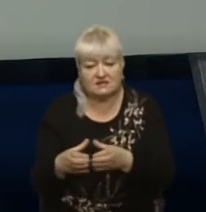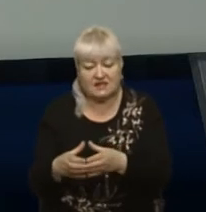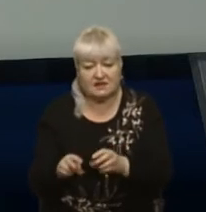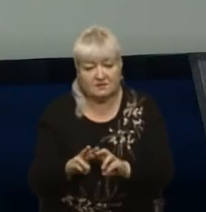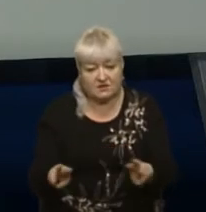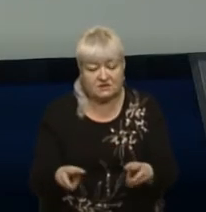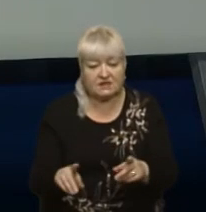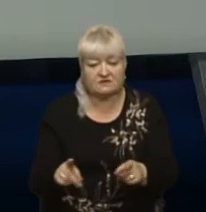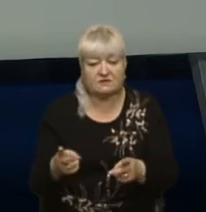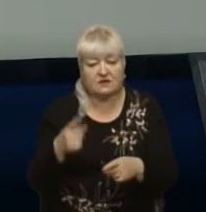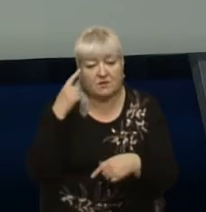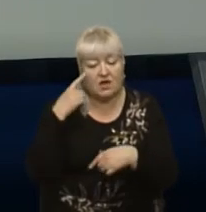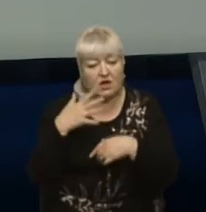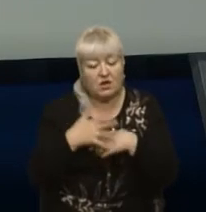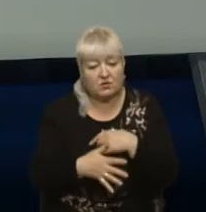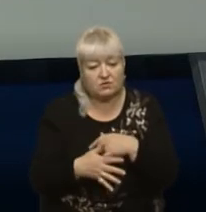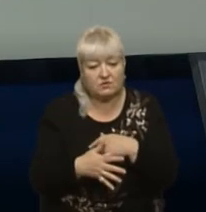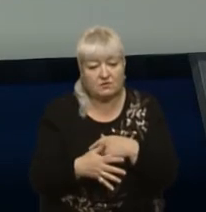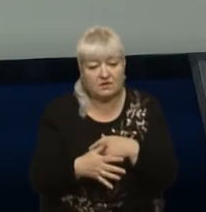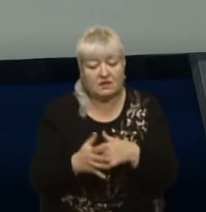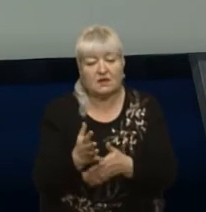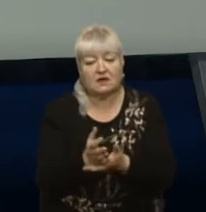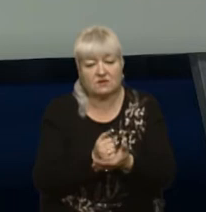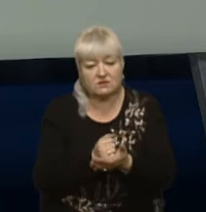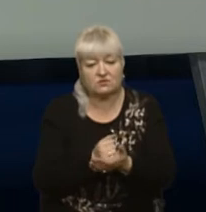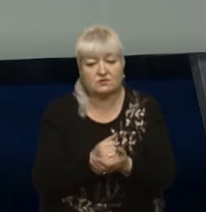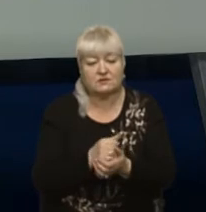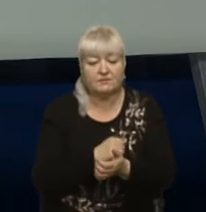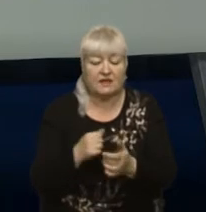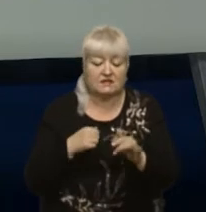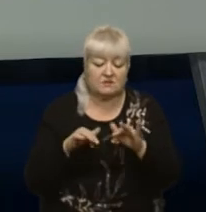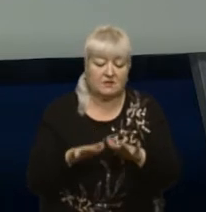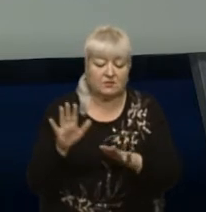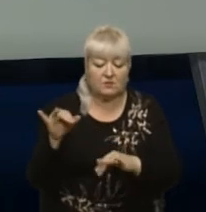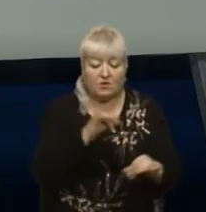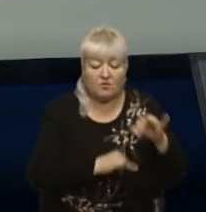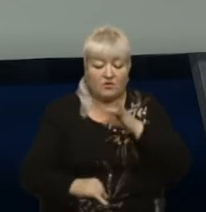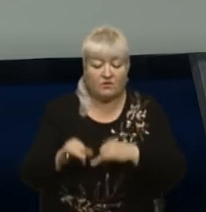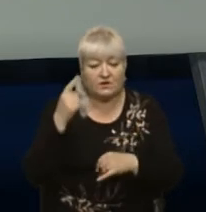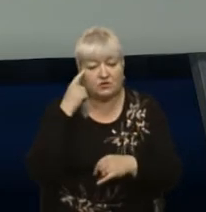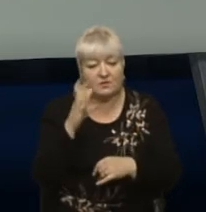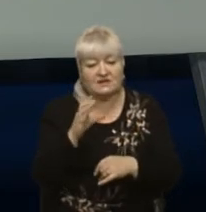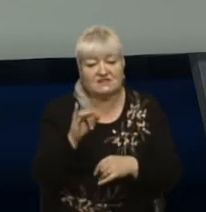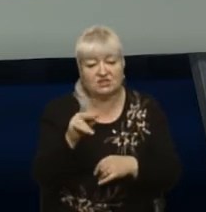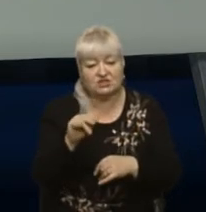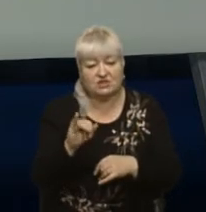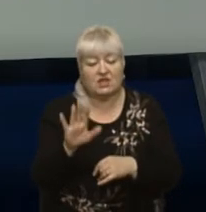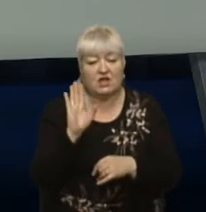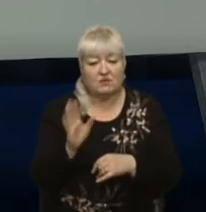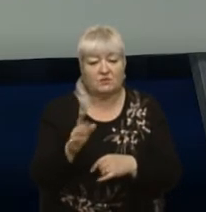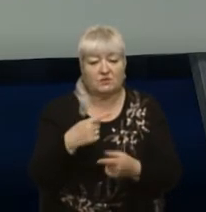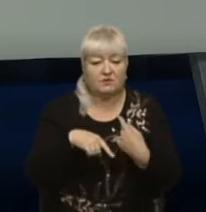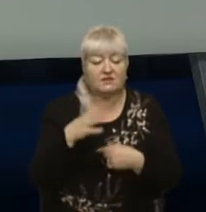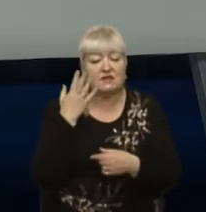розуміння ресурсу, а вже сама процедура все ж таки буде обговорена, я думаю, ми в січні теж до цього питання повернемося, коли будемо вже